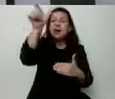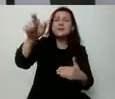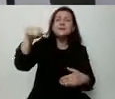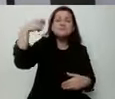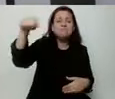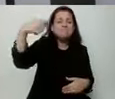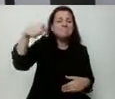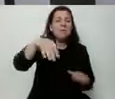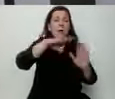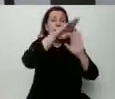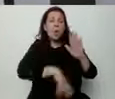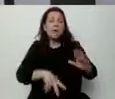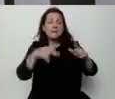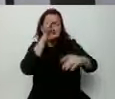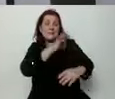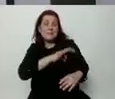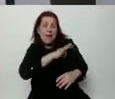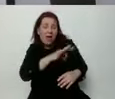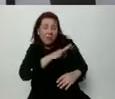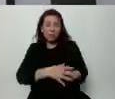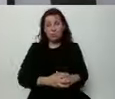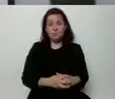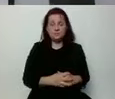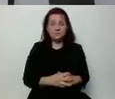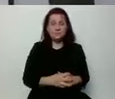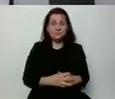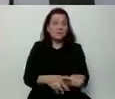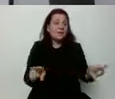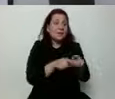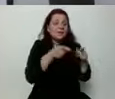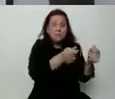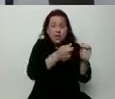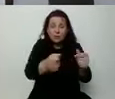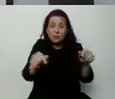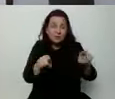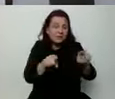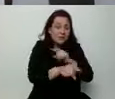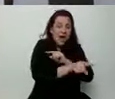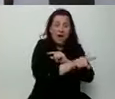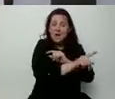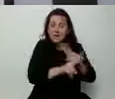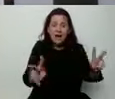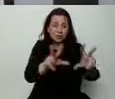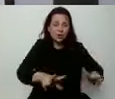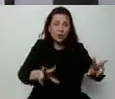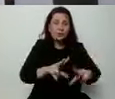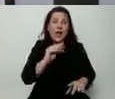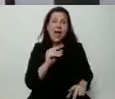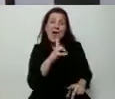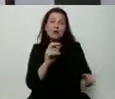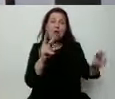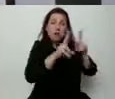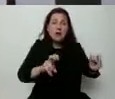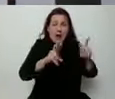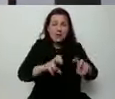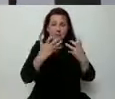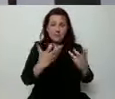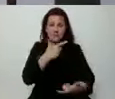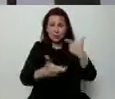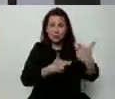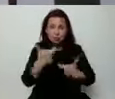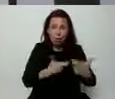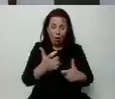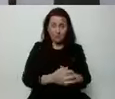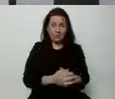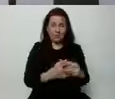stypendiów, takich jak pieniądze dla każdej rodziny na ekoremont dla każdej rodziny, która chce przeprowadzić